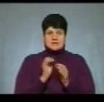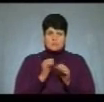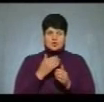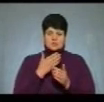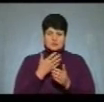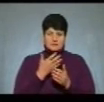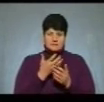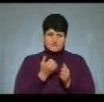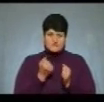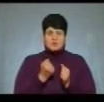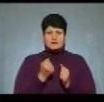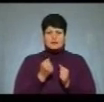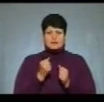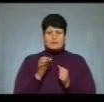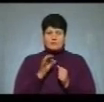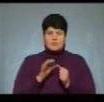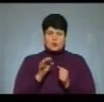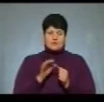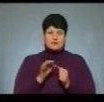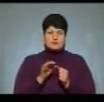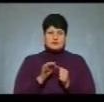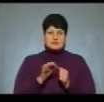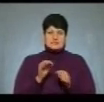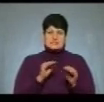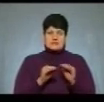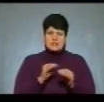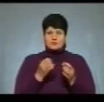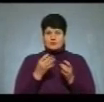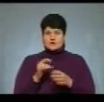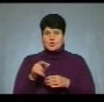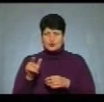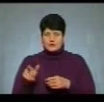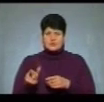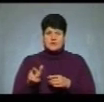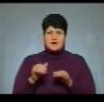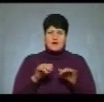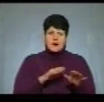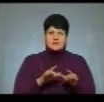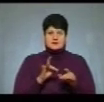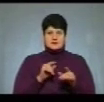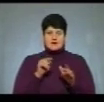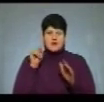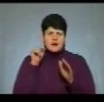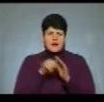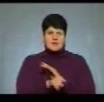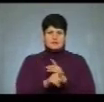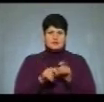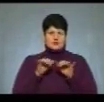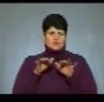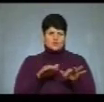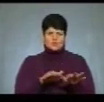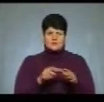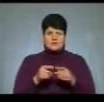початкувати основний матеріал про командний склад, про простих людей, про основні акції, рейди, штури, рейдцентри і т.д.